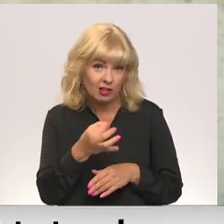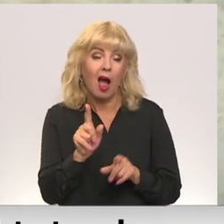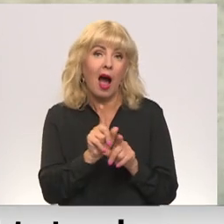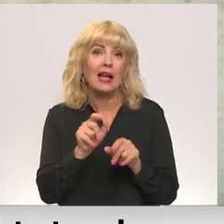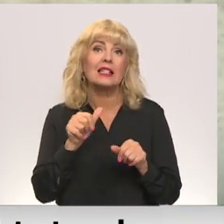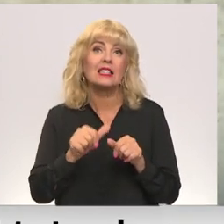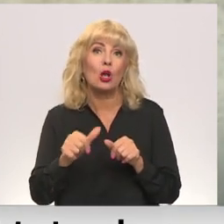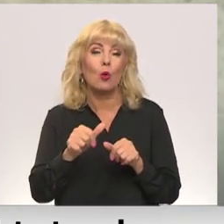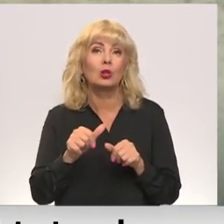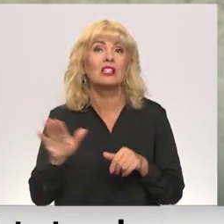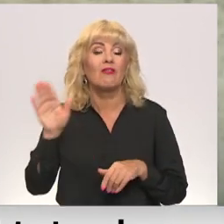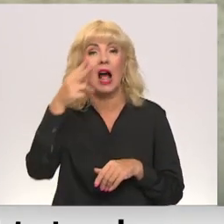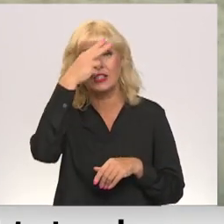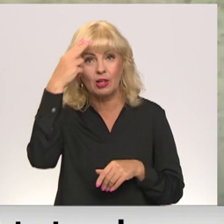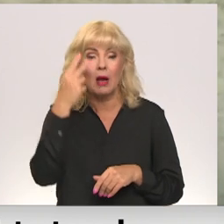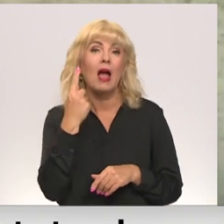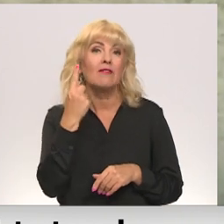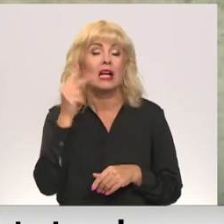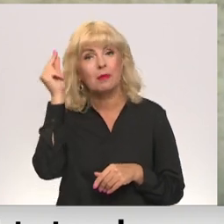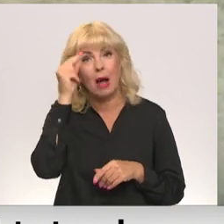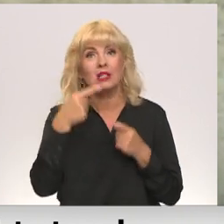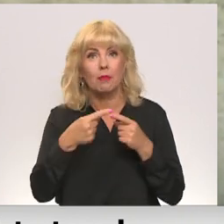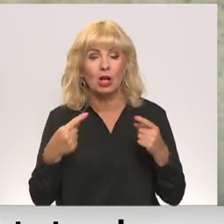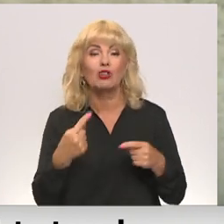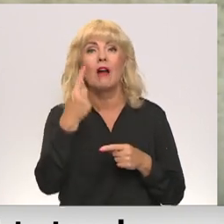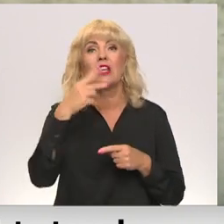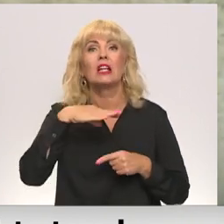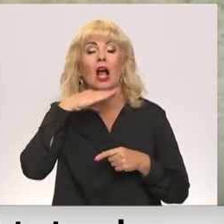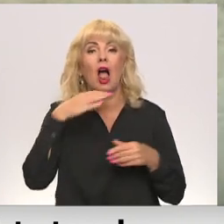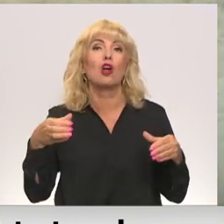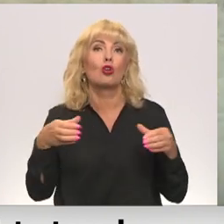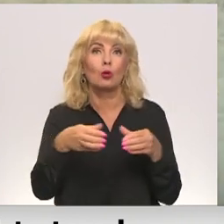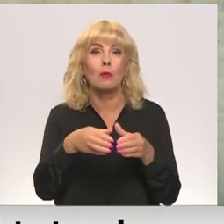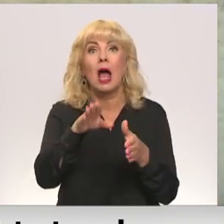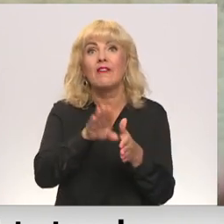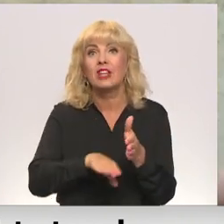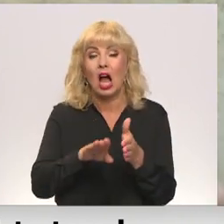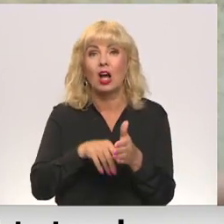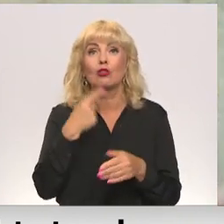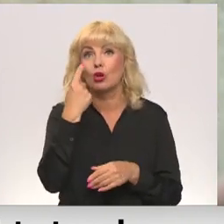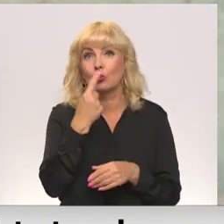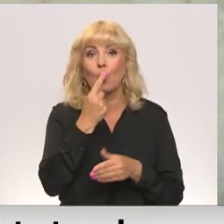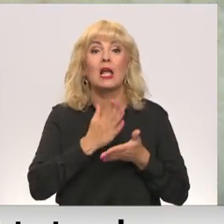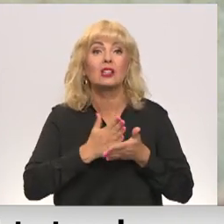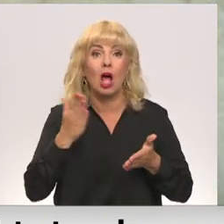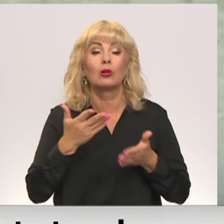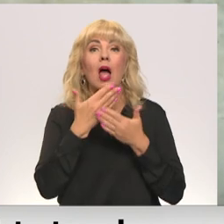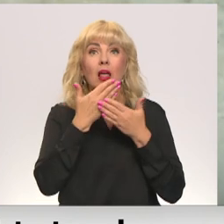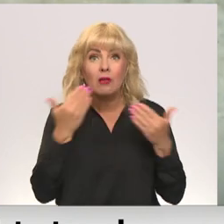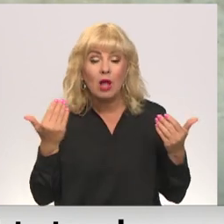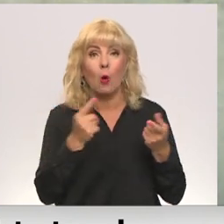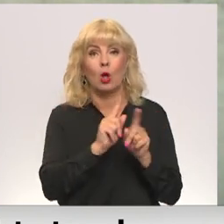Sigurds valsts ģimnāzijā, būs viens mācību priekšmetas vienā klašu grupā, vienkārši stundas nenotiks. Nu, nav tā